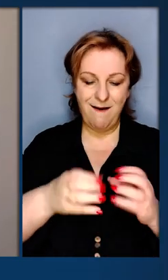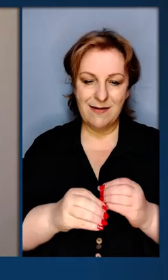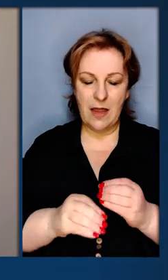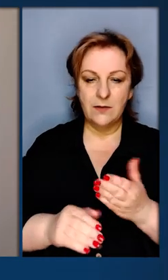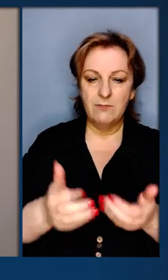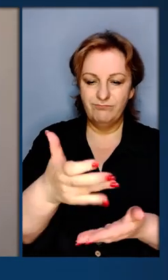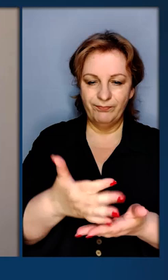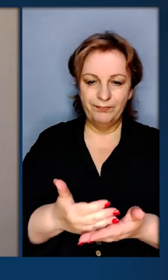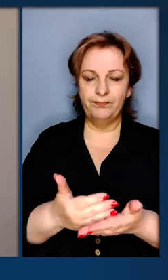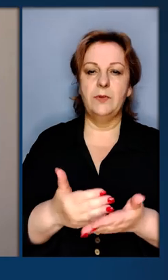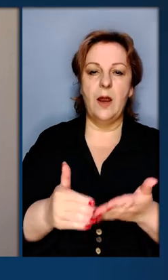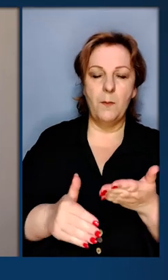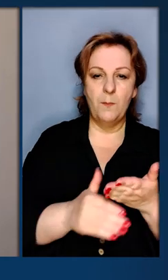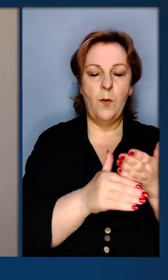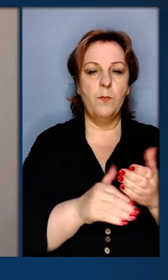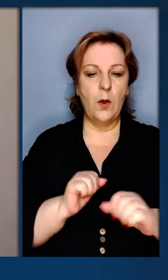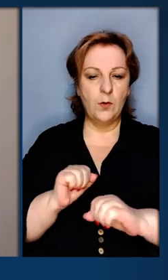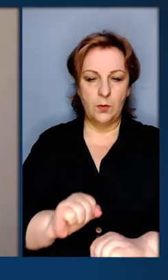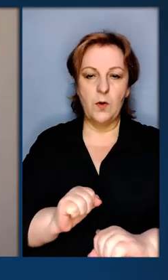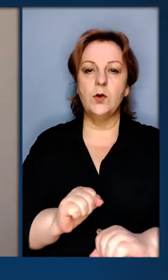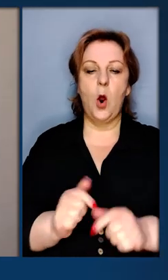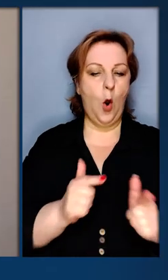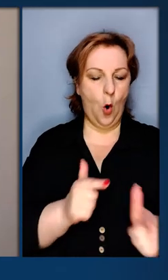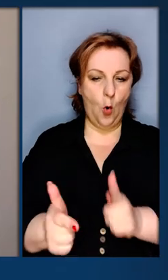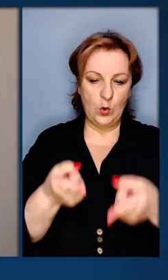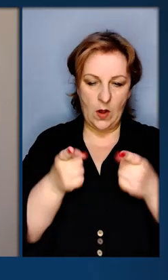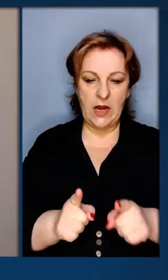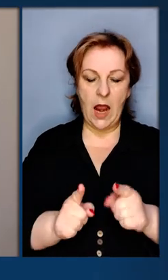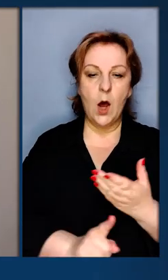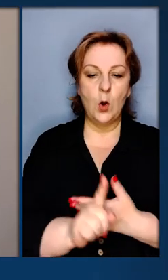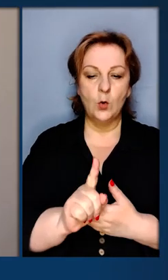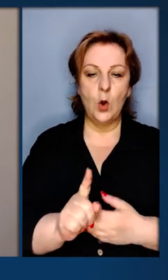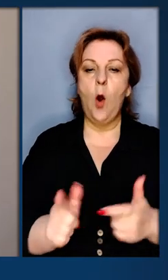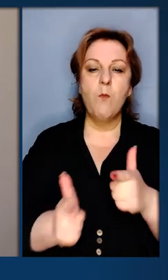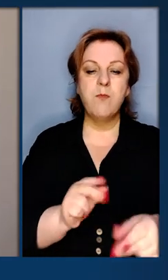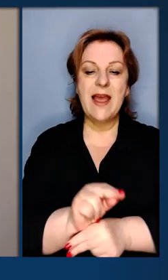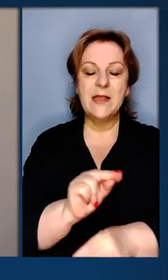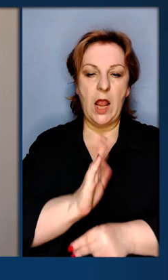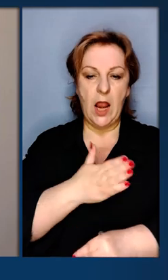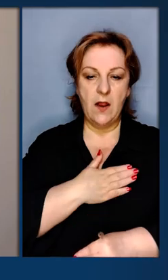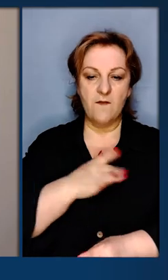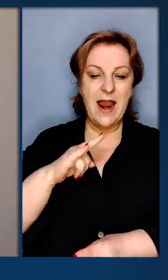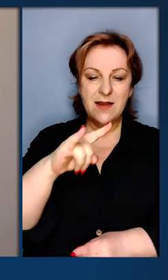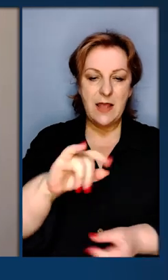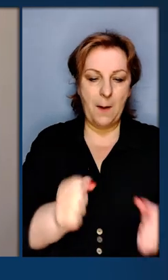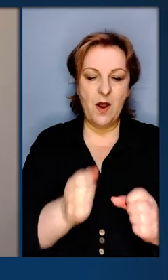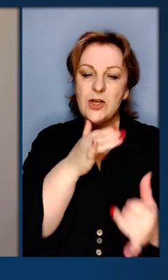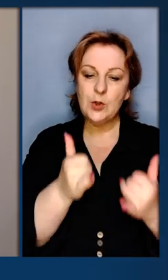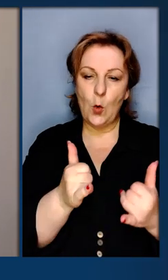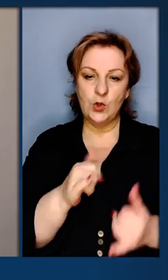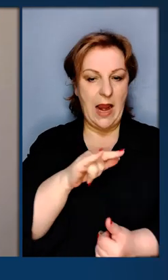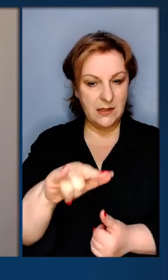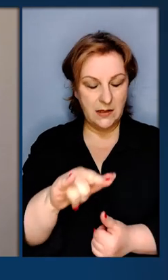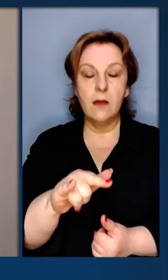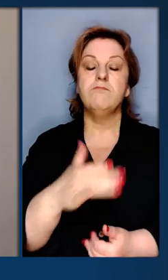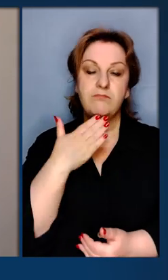Дванадцятий пакет оборонної допомоги і реальна готовність розпочати підготовку наших пілотів на сучасних